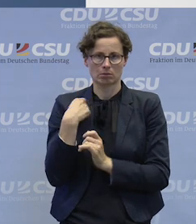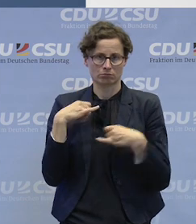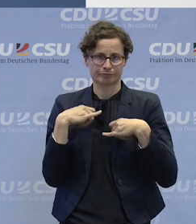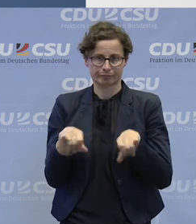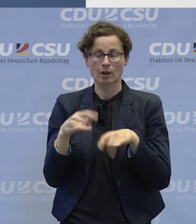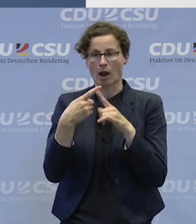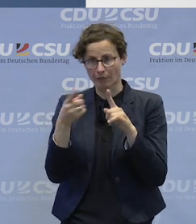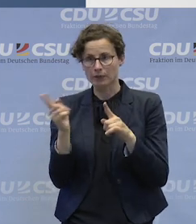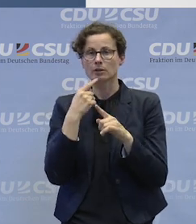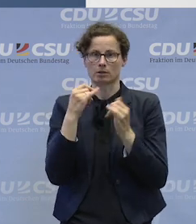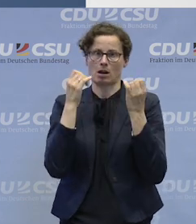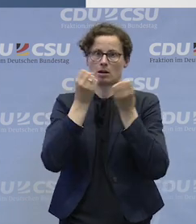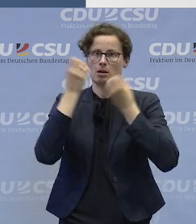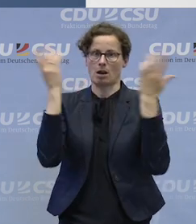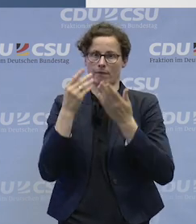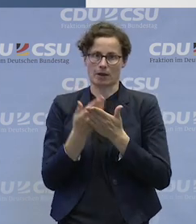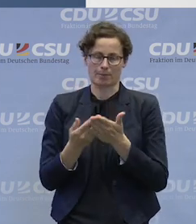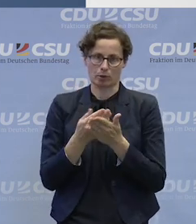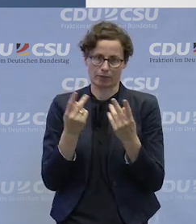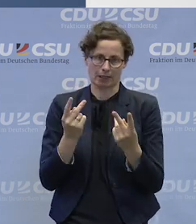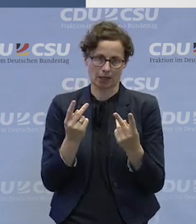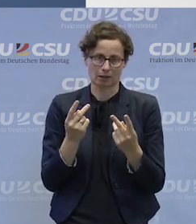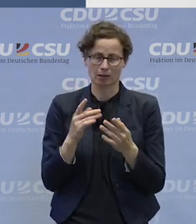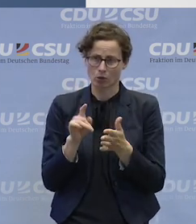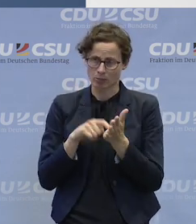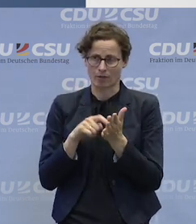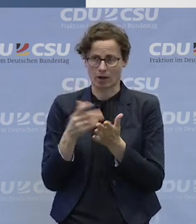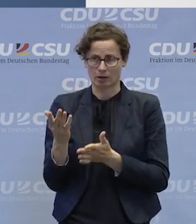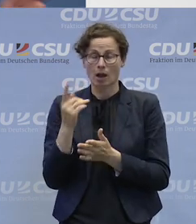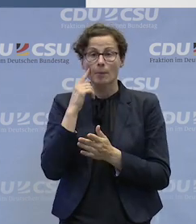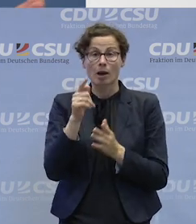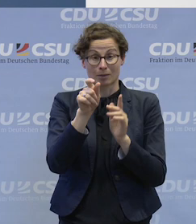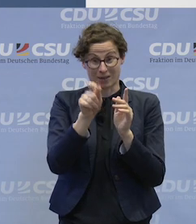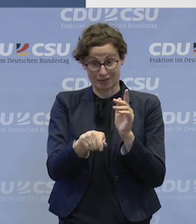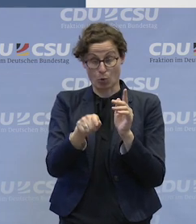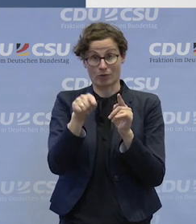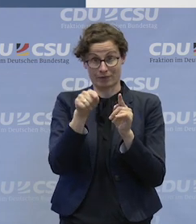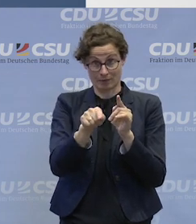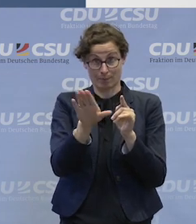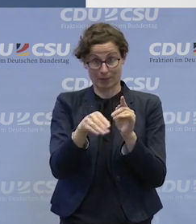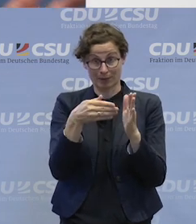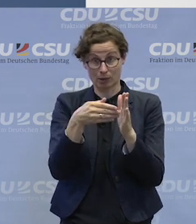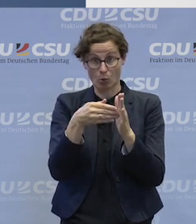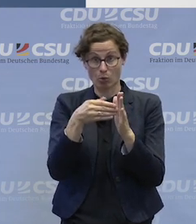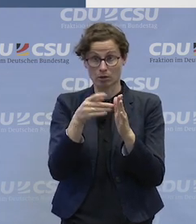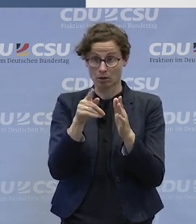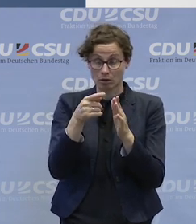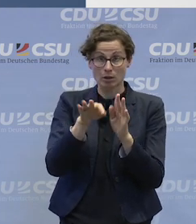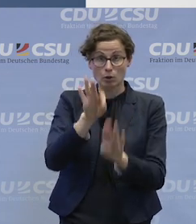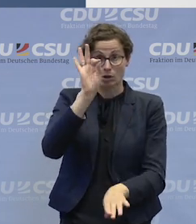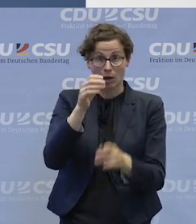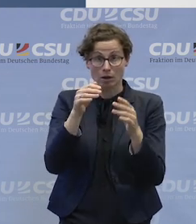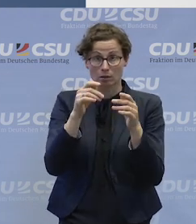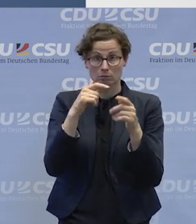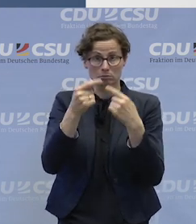Fortbildung, wie er sie betreibt. Aber ich glaube, dass der beeinträchtigte Mensch da kein Sonderfall ist, sondern dass die Arbeitnehmer da gleich